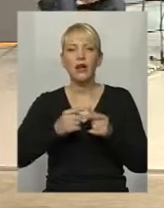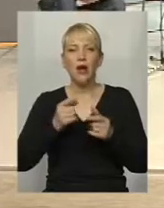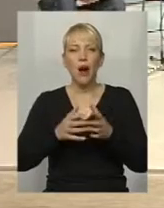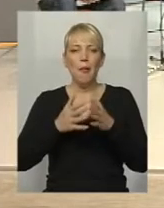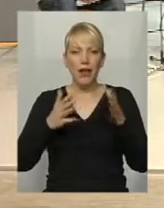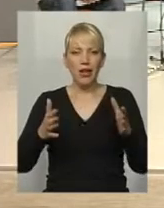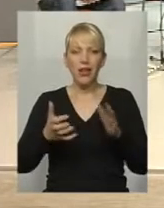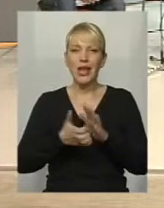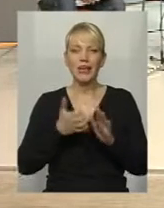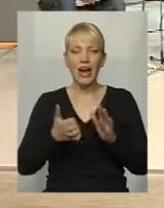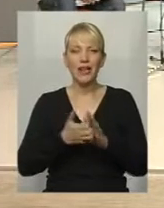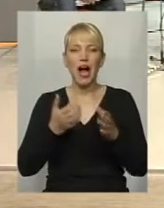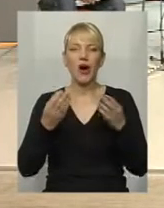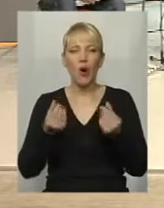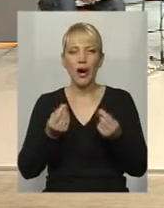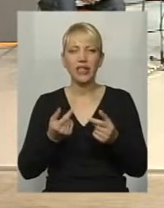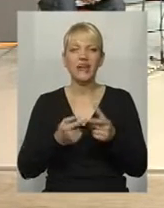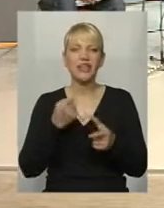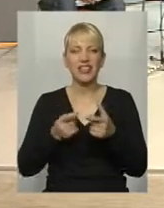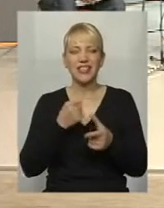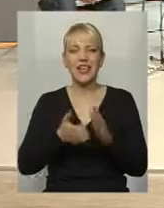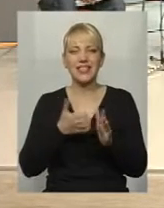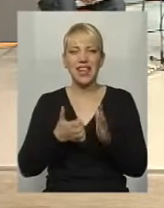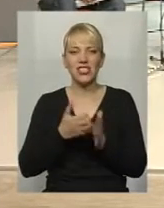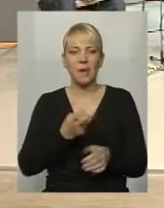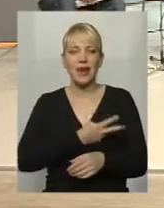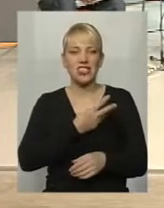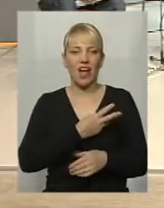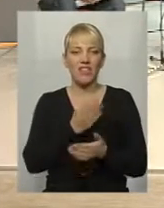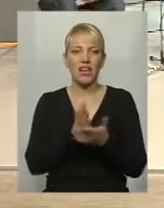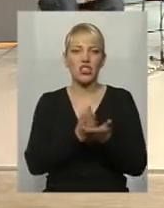нестача коштів чи нестача бажання в чиновника